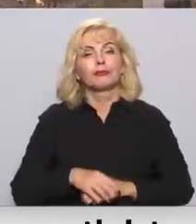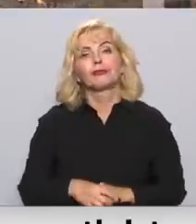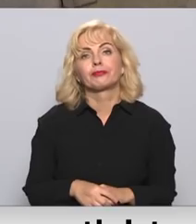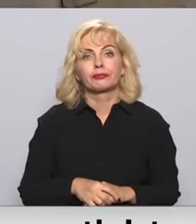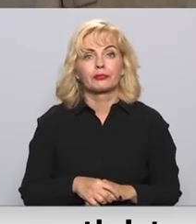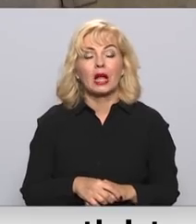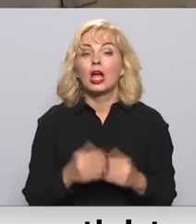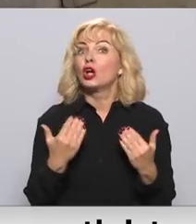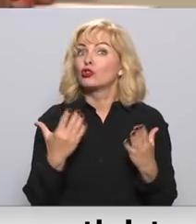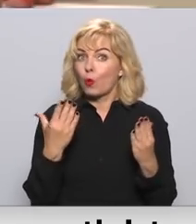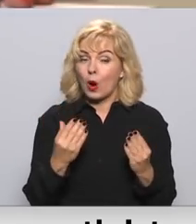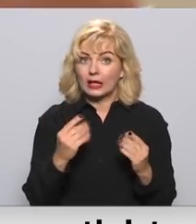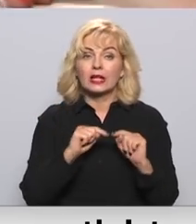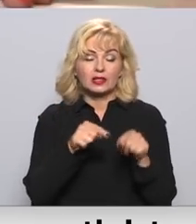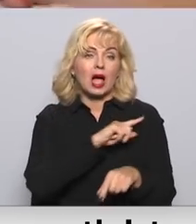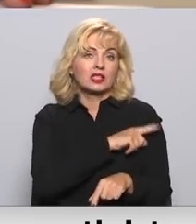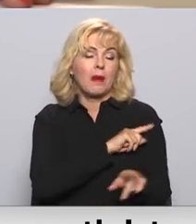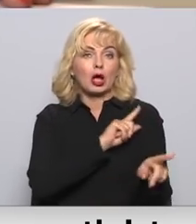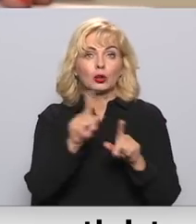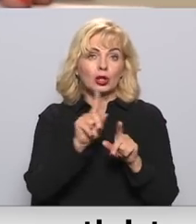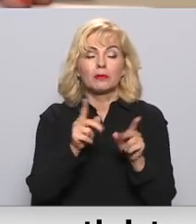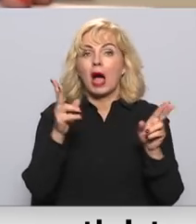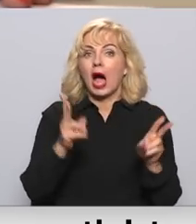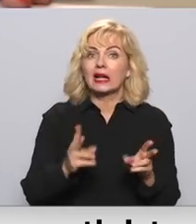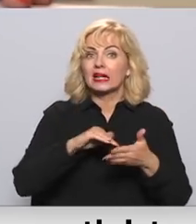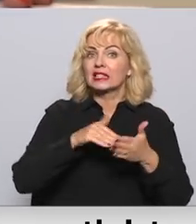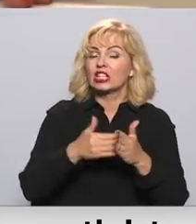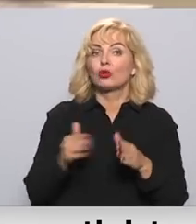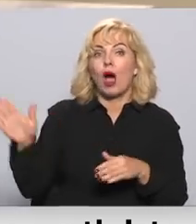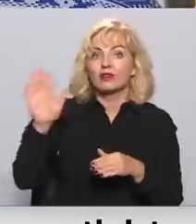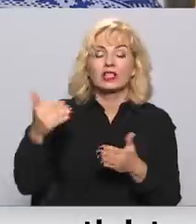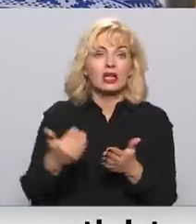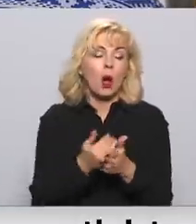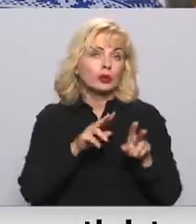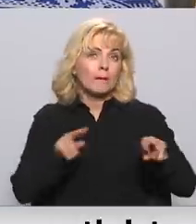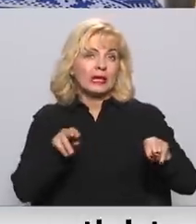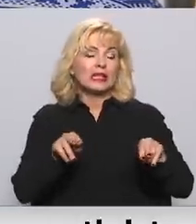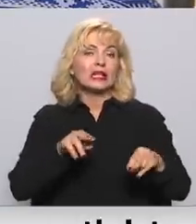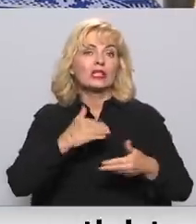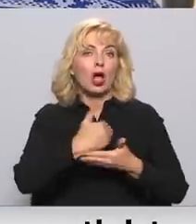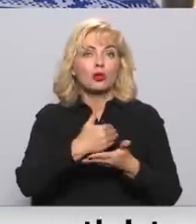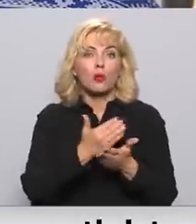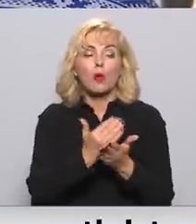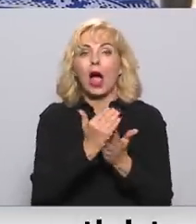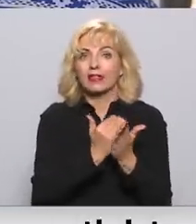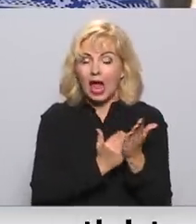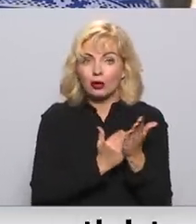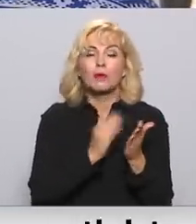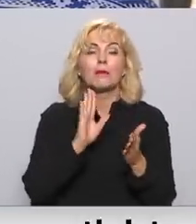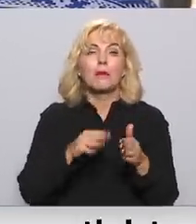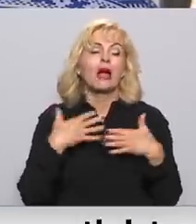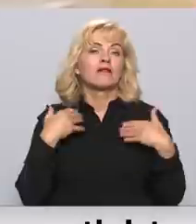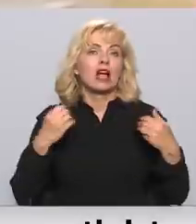No šodienas spēkā ir rīkojums par ārkārts situāciju valstī un jauni ministru kabineta noteikumu par epidemioloģisko prasību